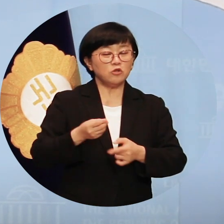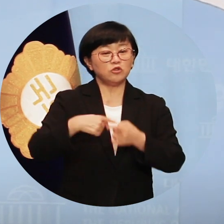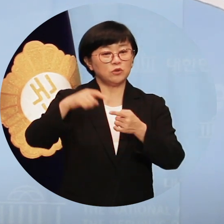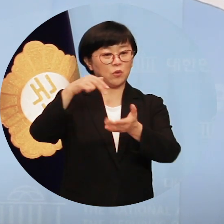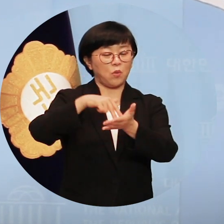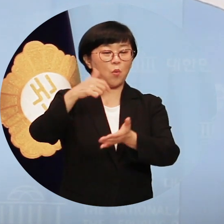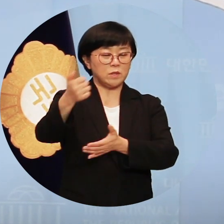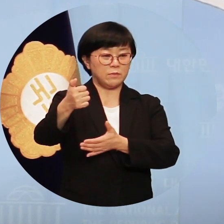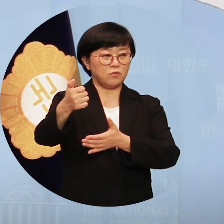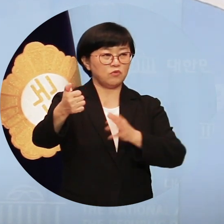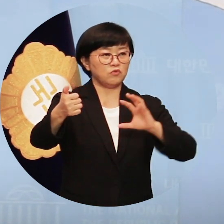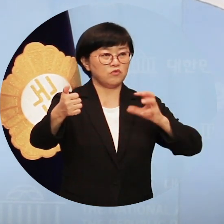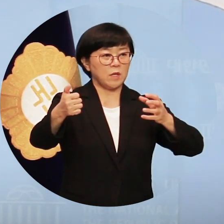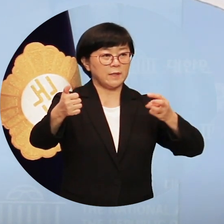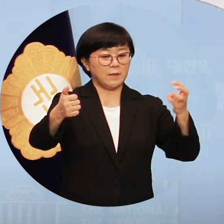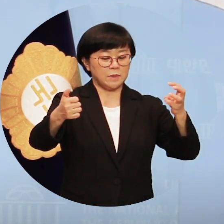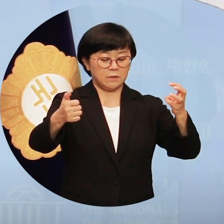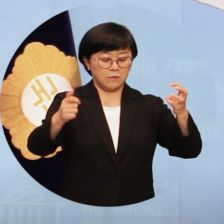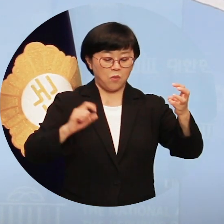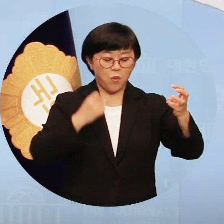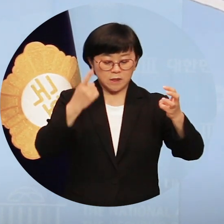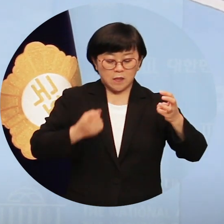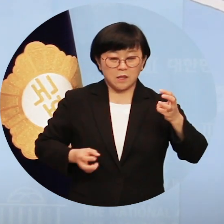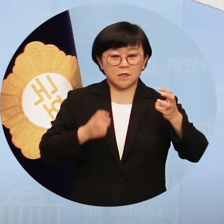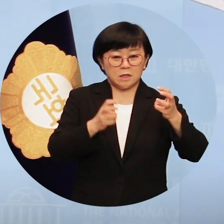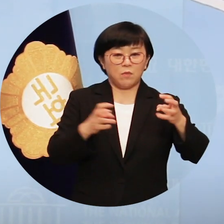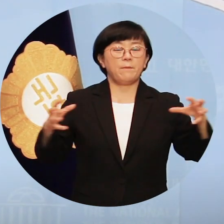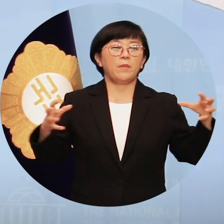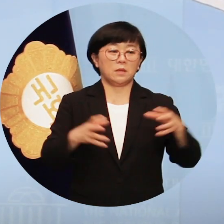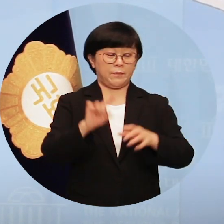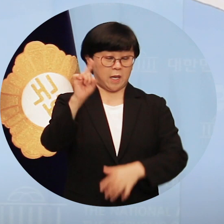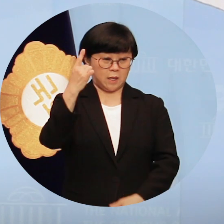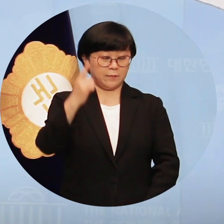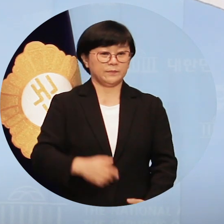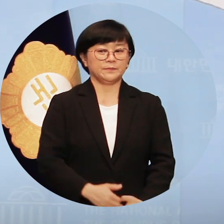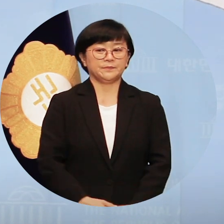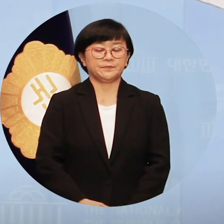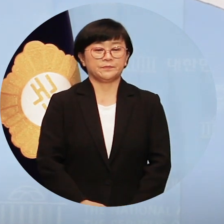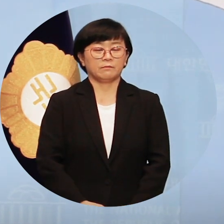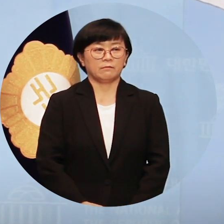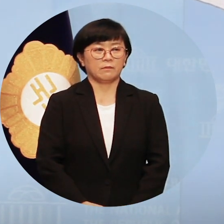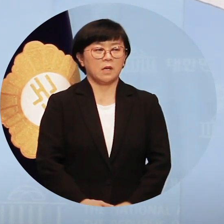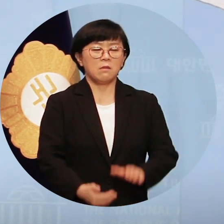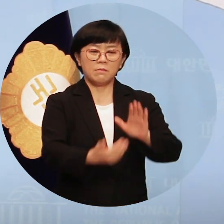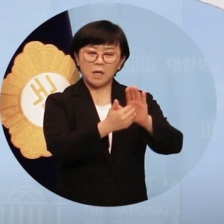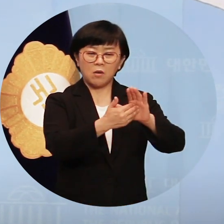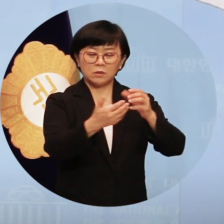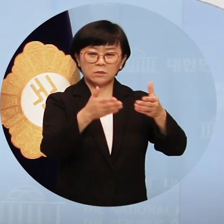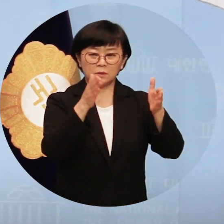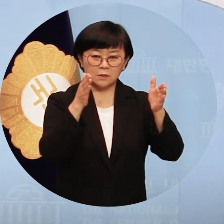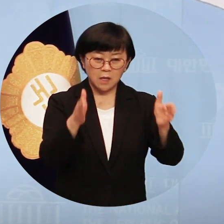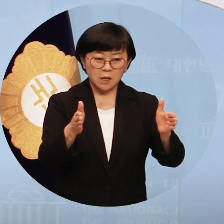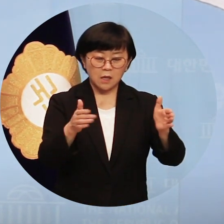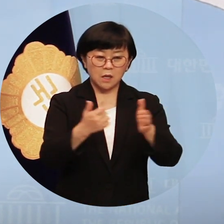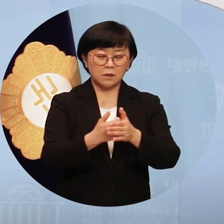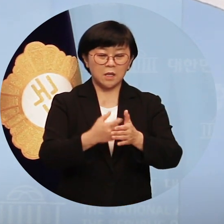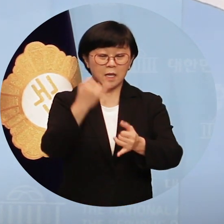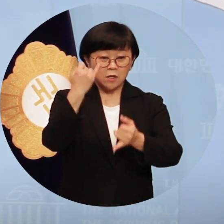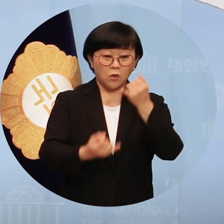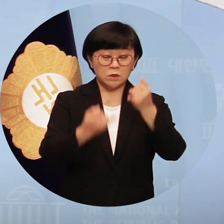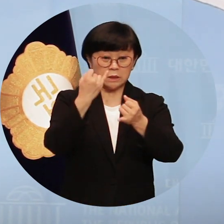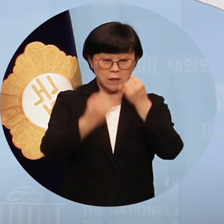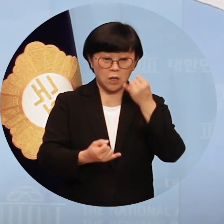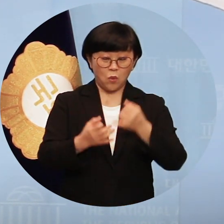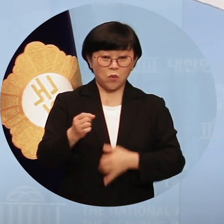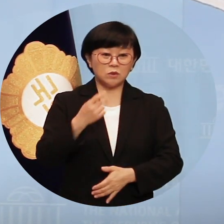나머지는 국가 30%, 임대인 20%가 분담합니다. 물론 방역단계 기간에는